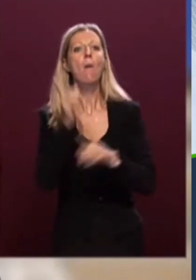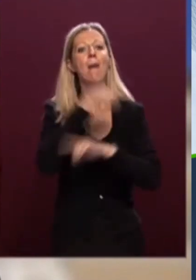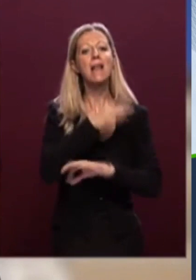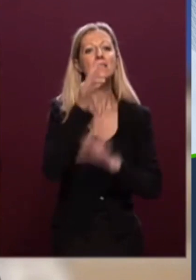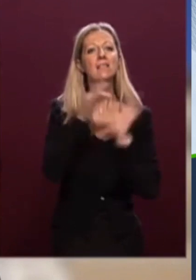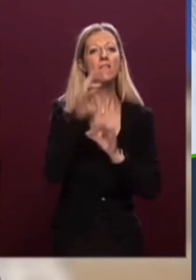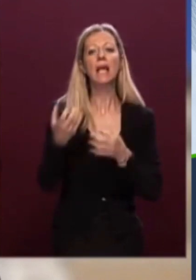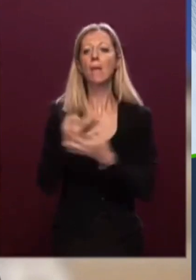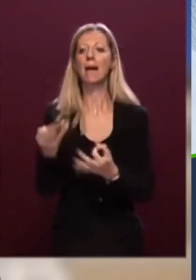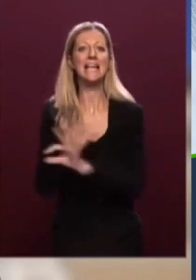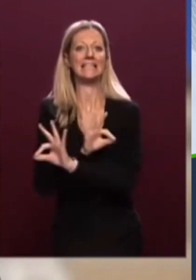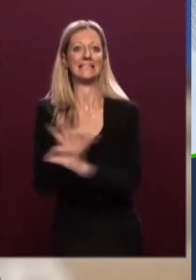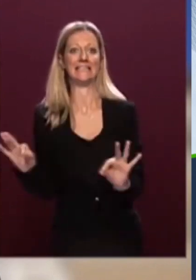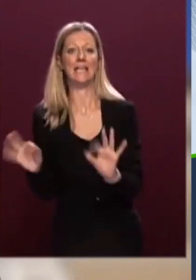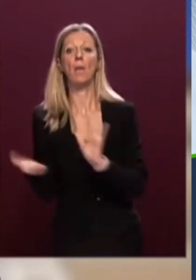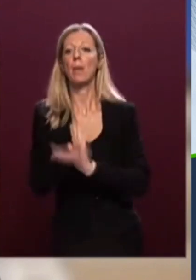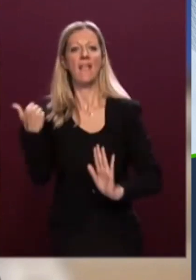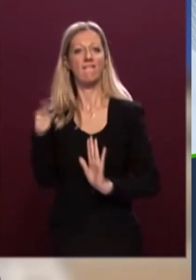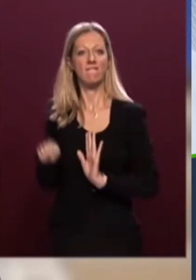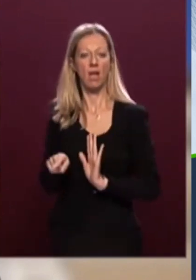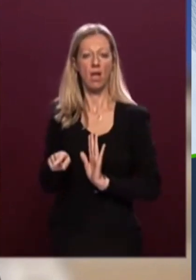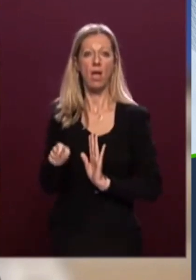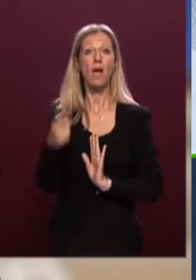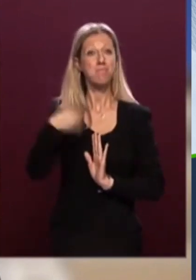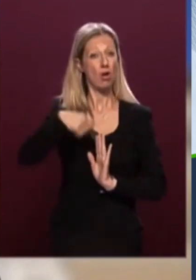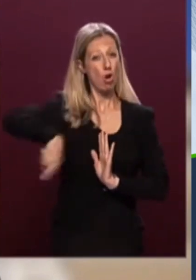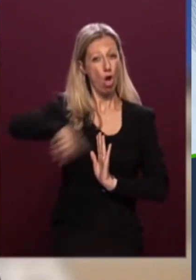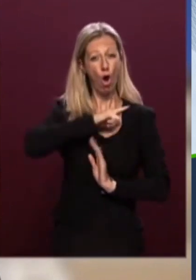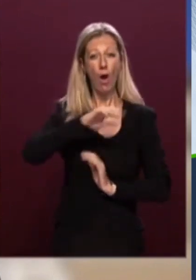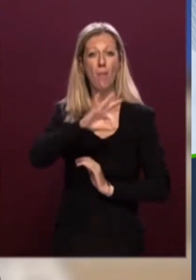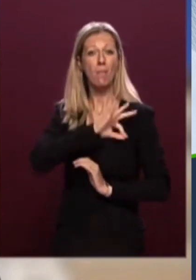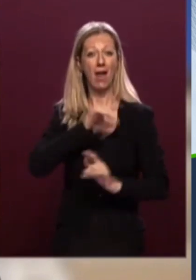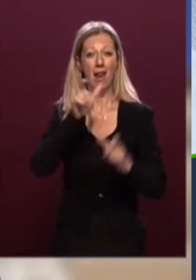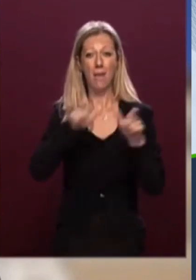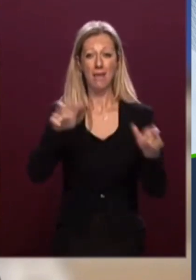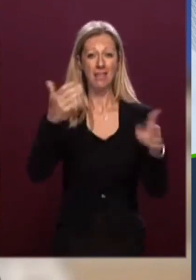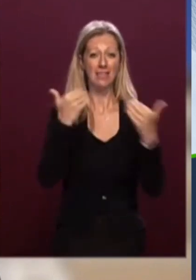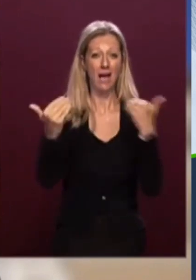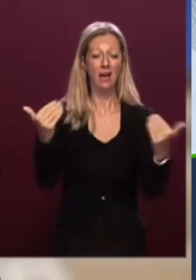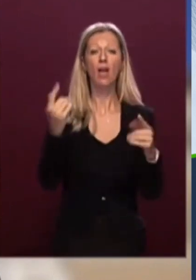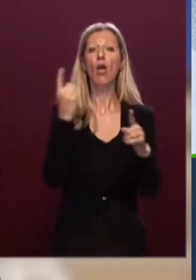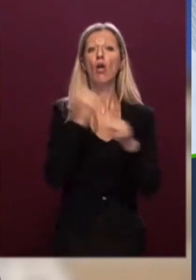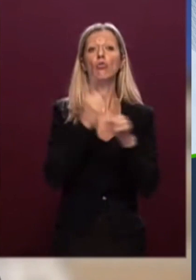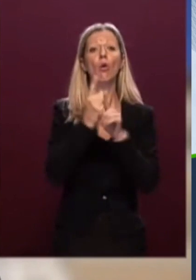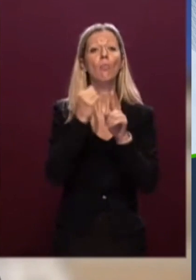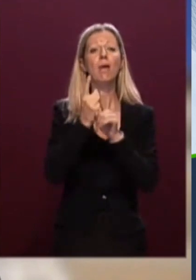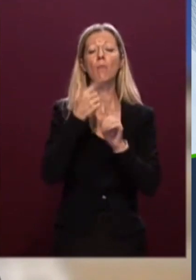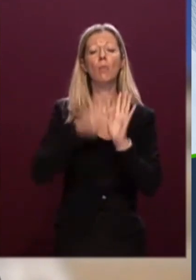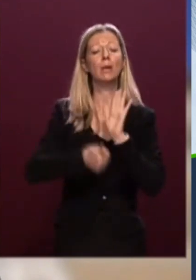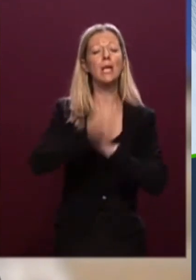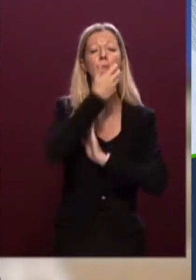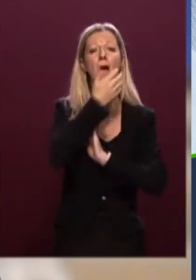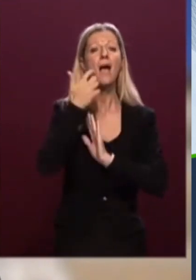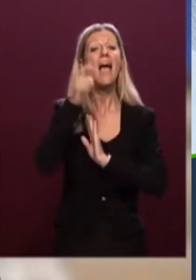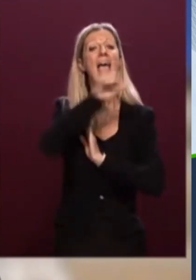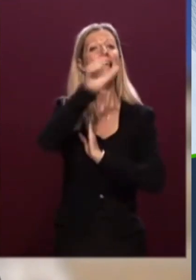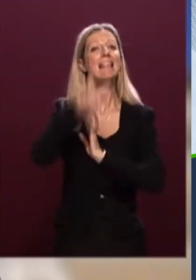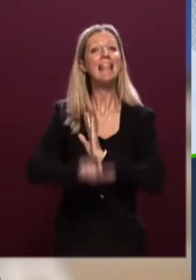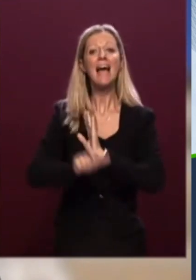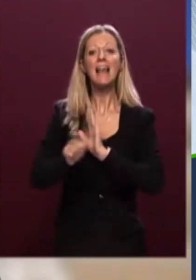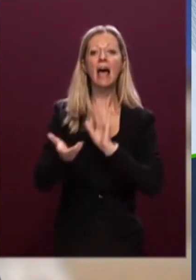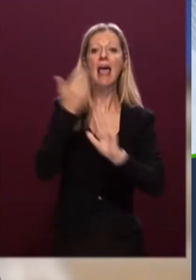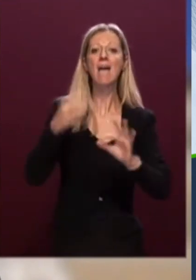il compito per noi parlamentari sarà di non privare del bene l'Italia ma al contrario